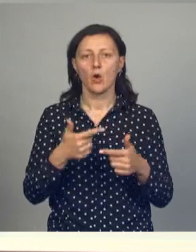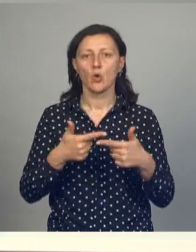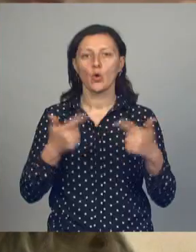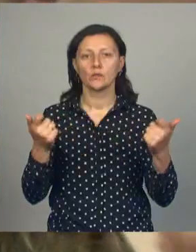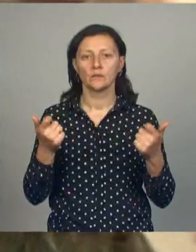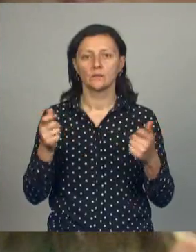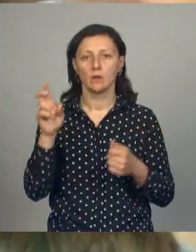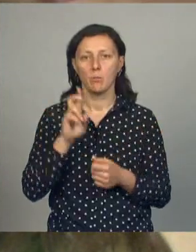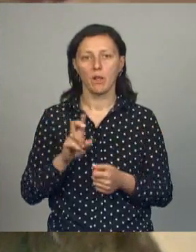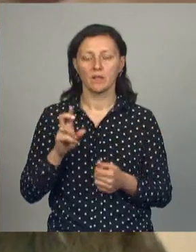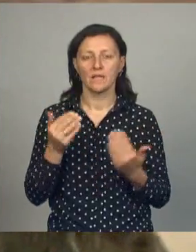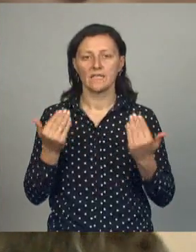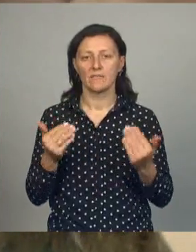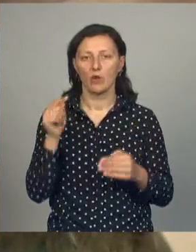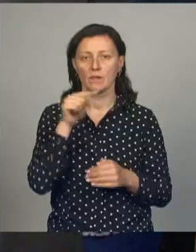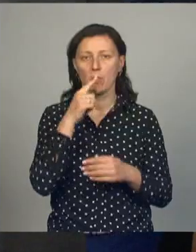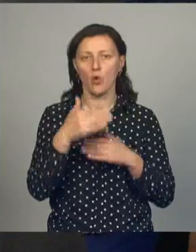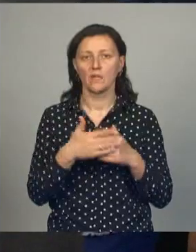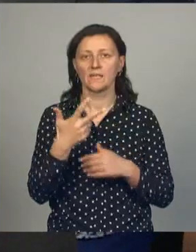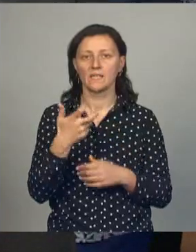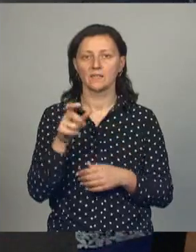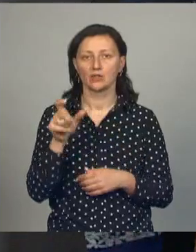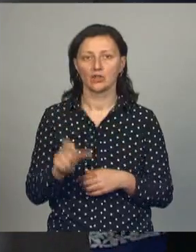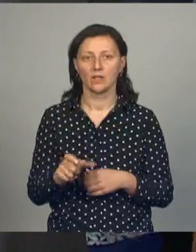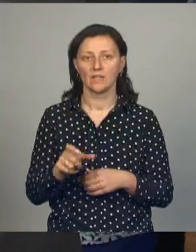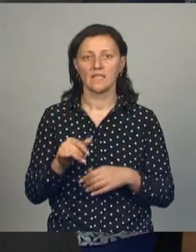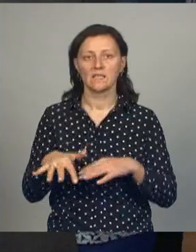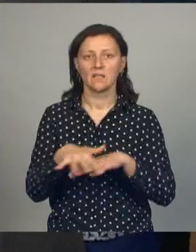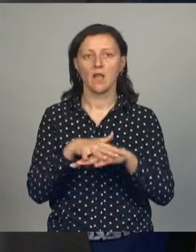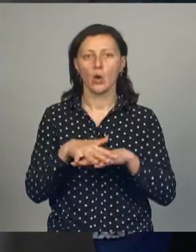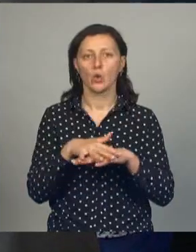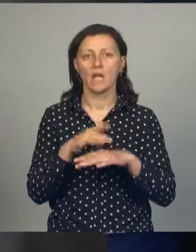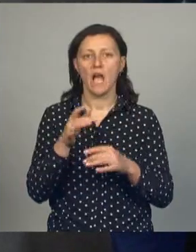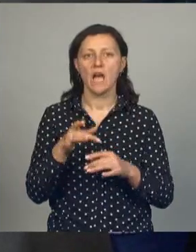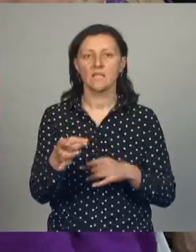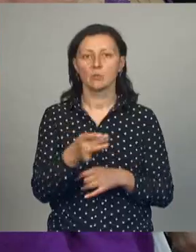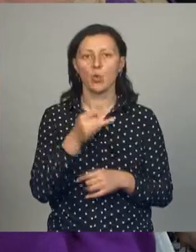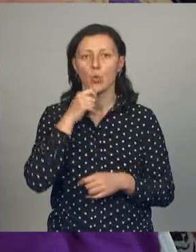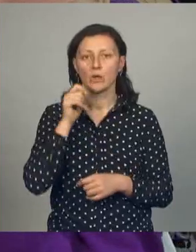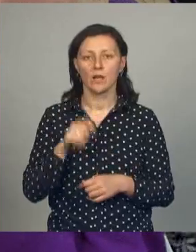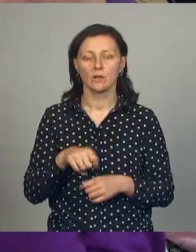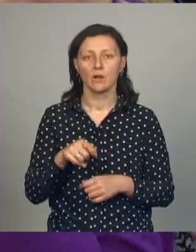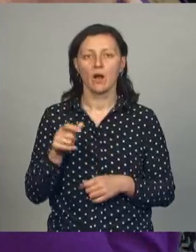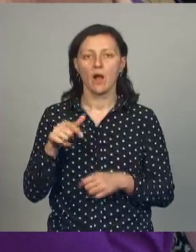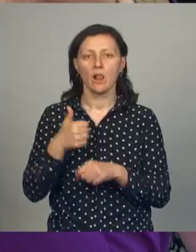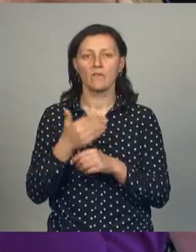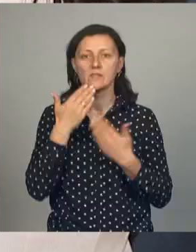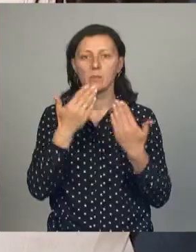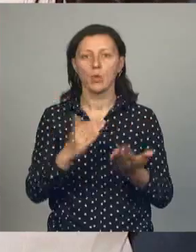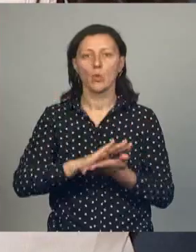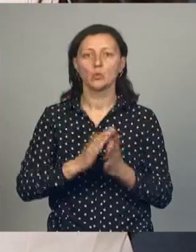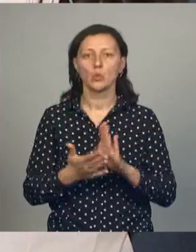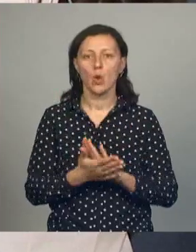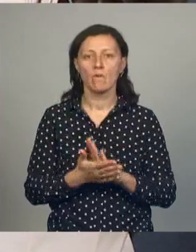Белгорода. На сегодня там почти 300 человек из народных республик и Украины. Глава региона поинтересовался условиями